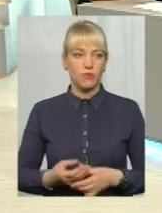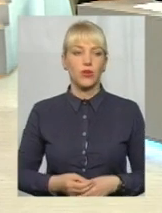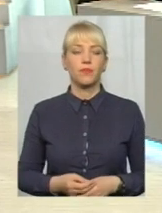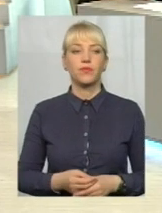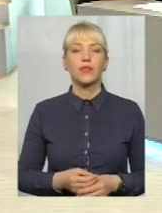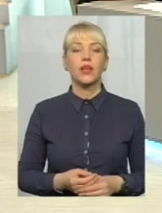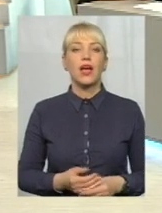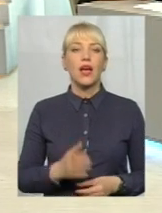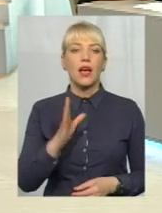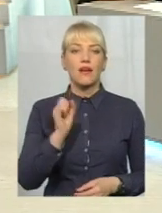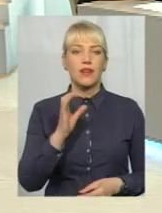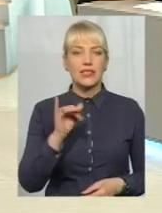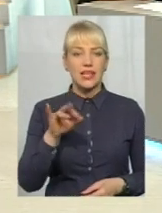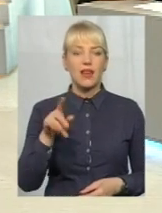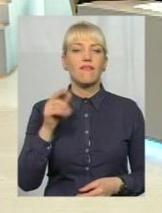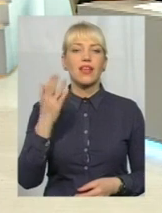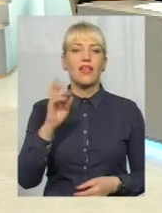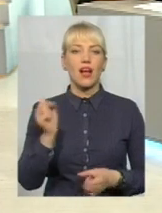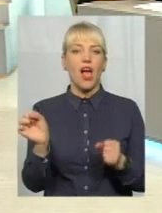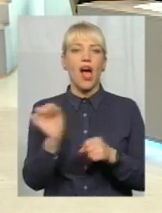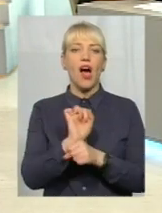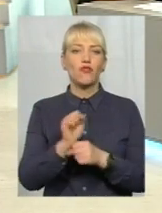Васильове, автомобіліст, що скажете?